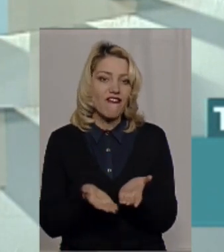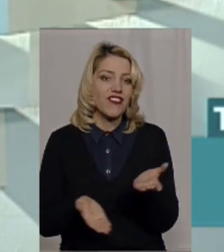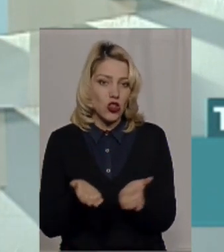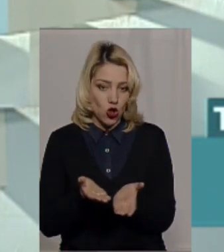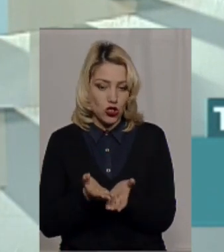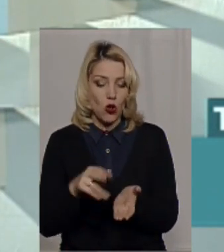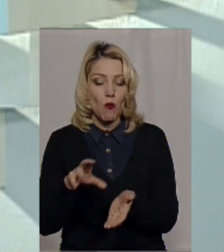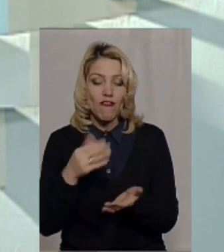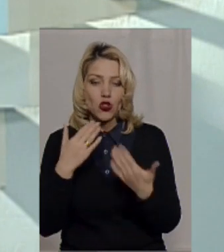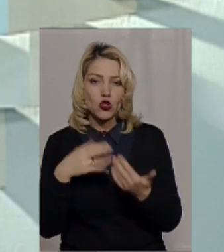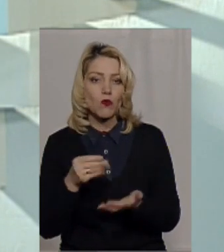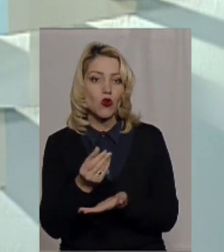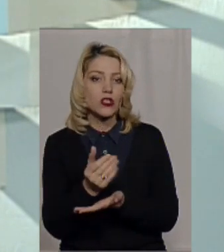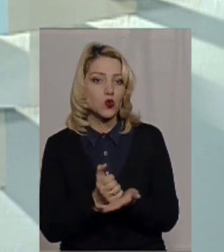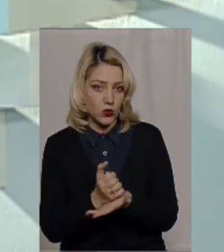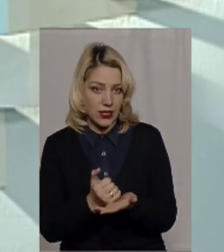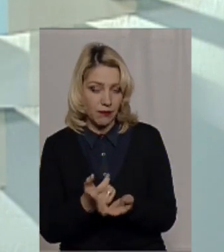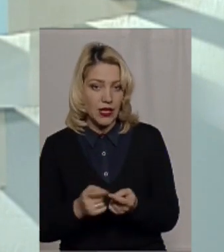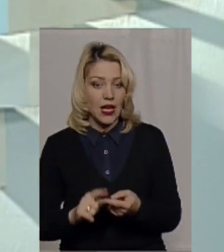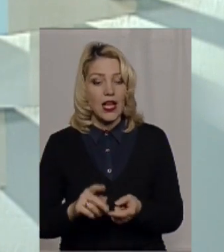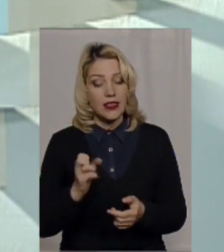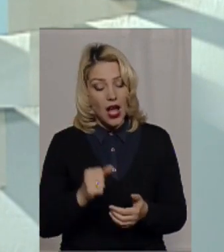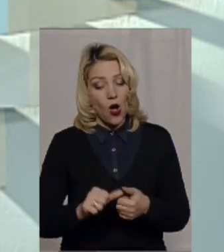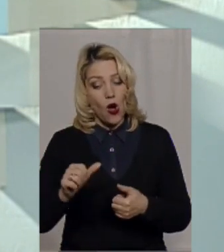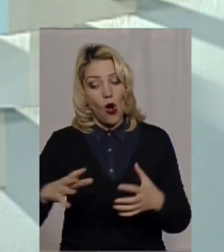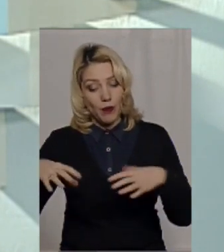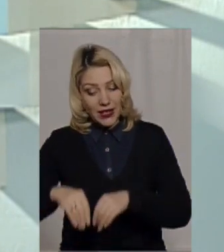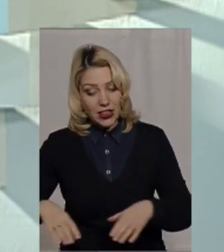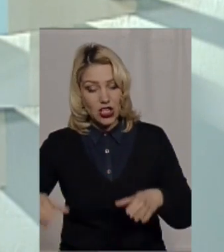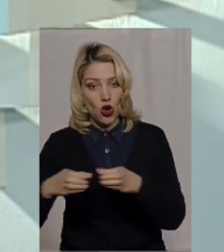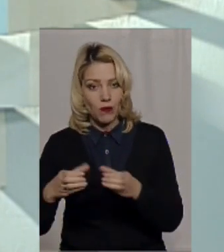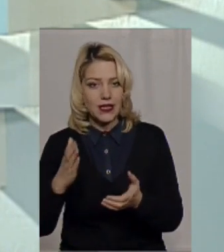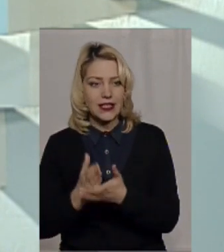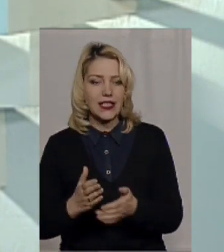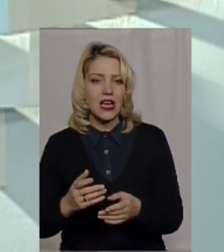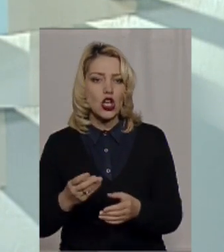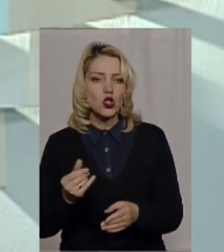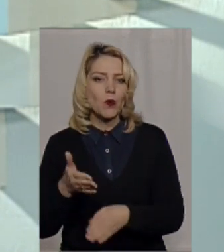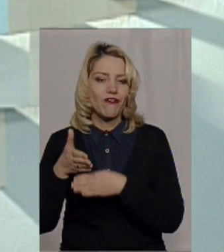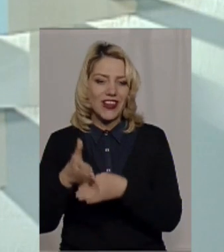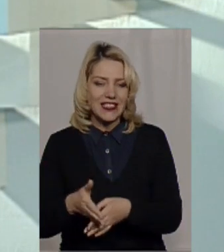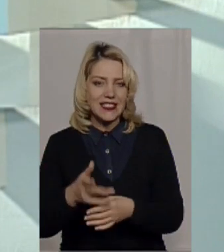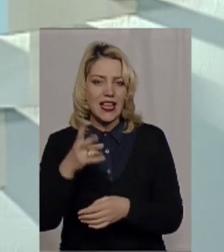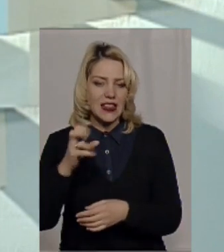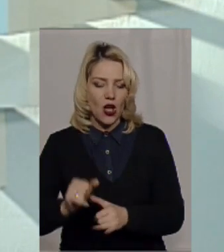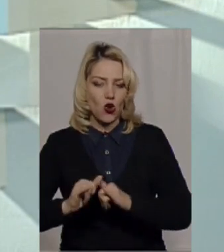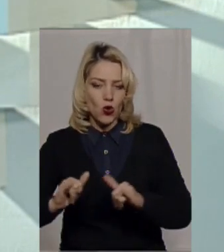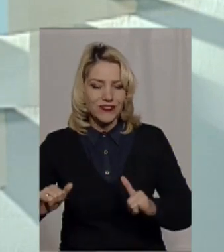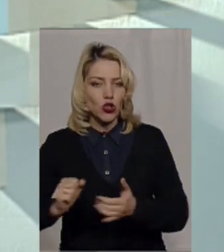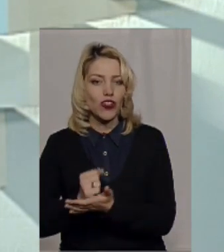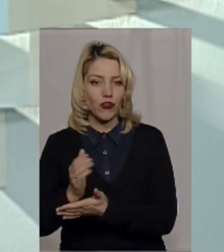ресурсів. Так, об'єднані громади мають окрему субвенцію, яку не мають міста, яка називається субвенція на розвиток інфраструктури,